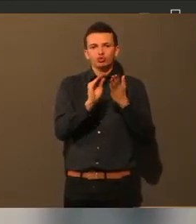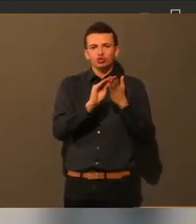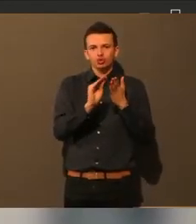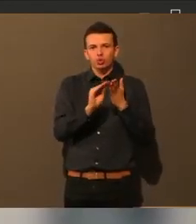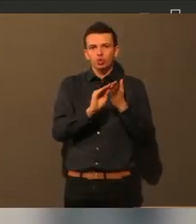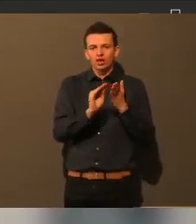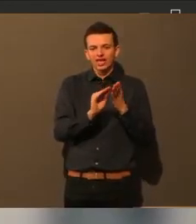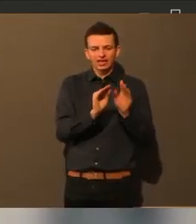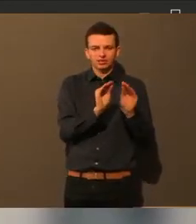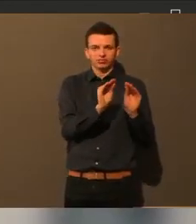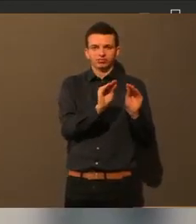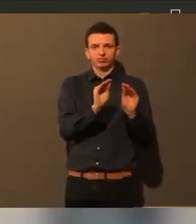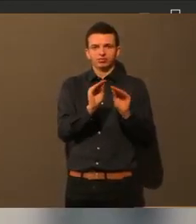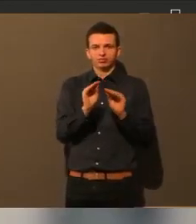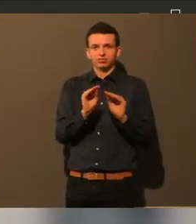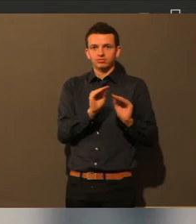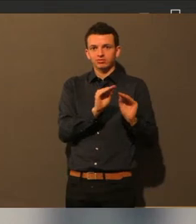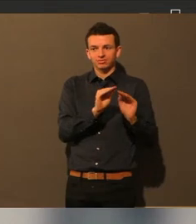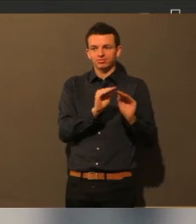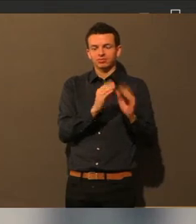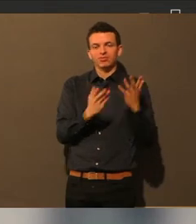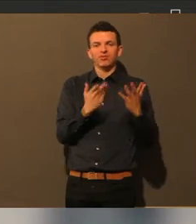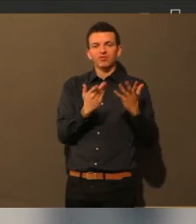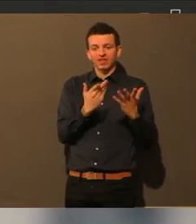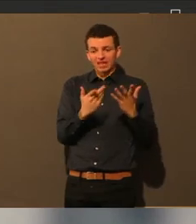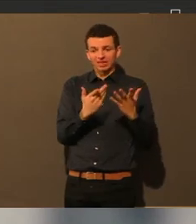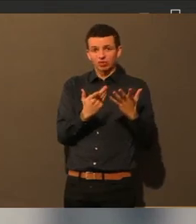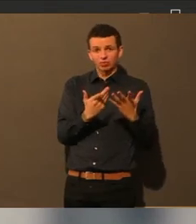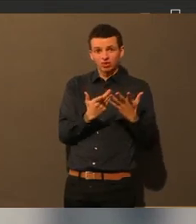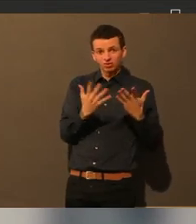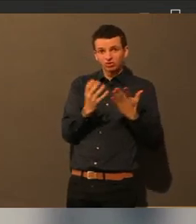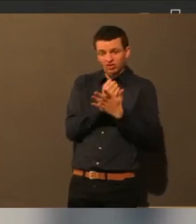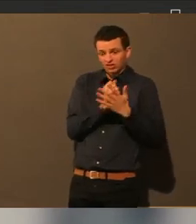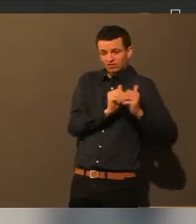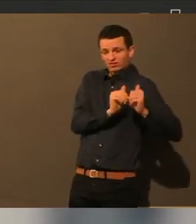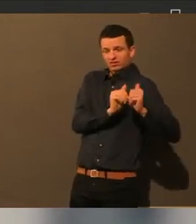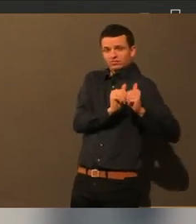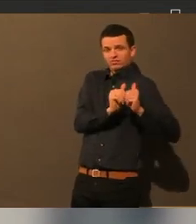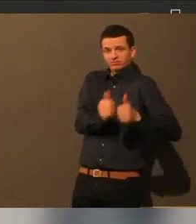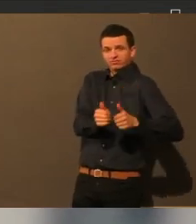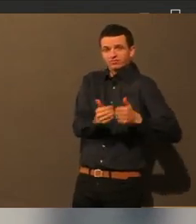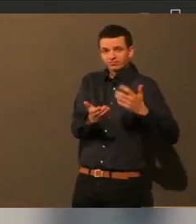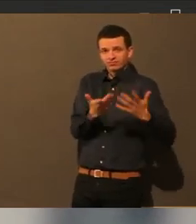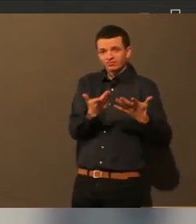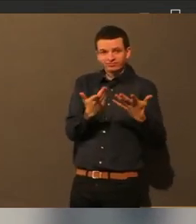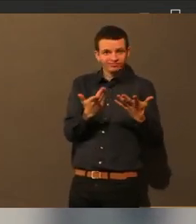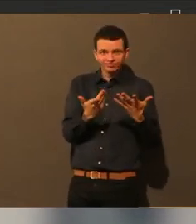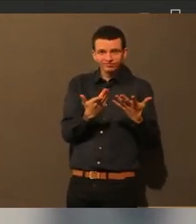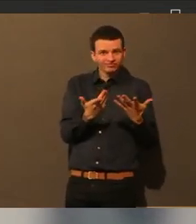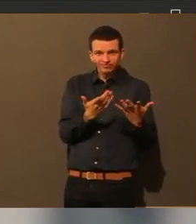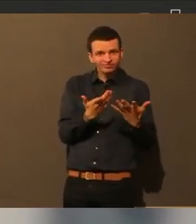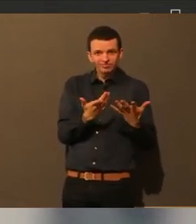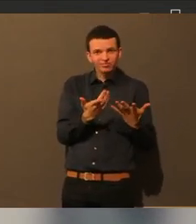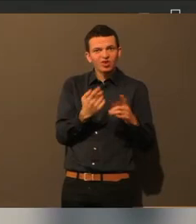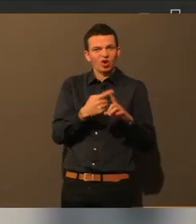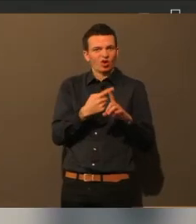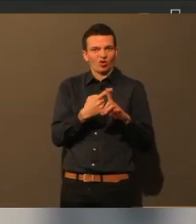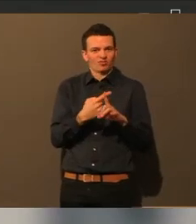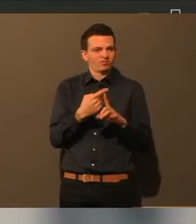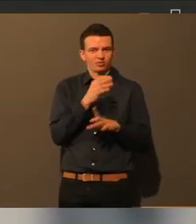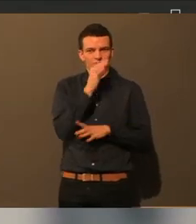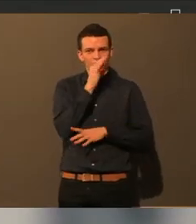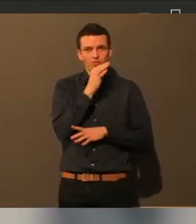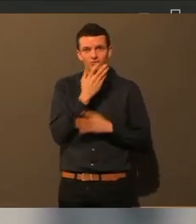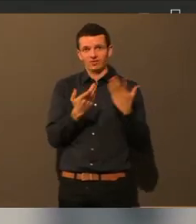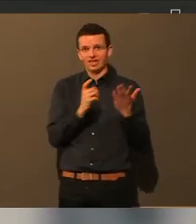Möglichkeiten zur Kooperation mit Studentenschaften, die Online-Nachhilfe bieten können. Gibt es da Konzepte?